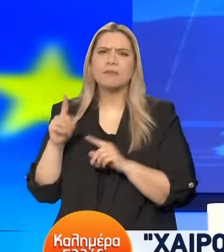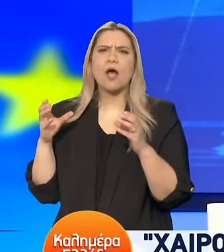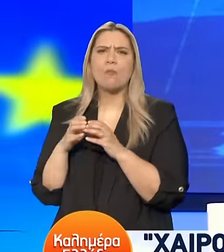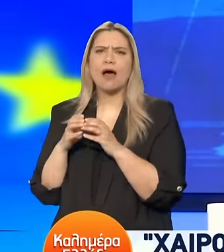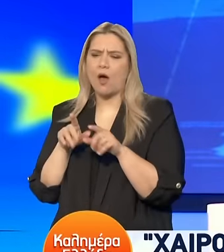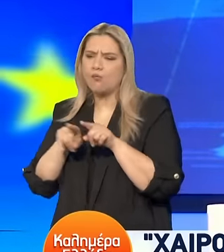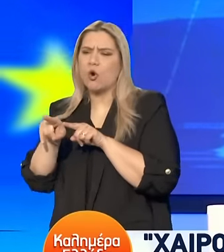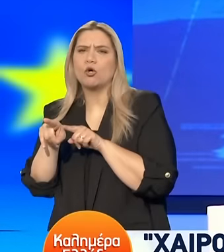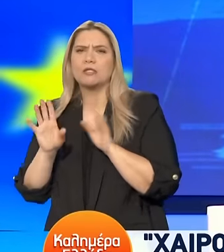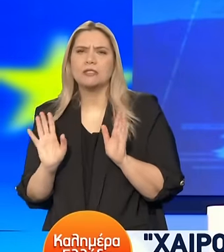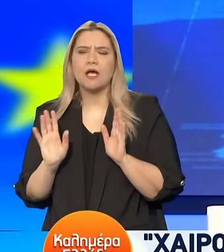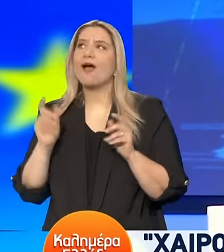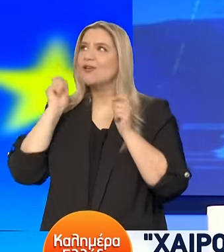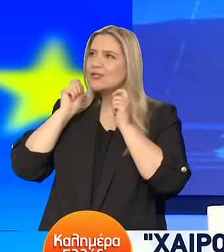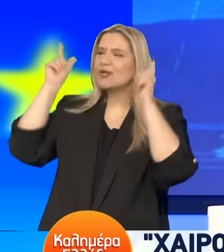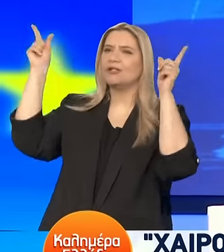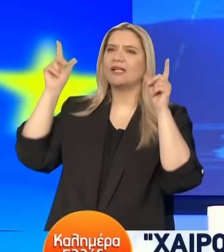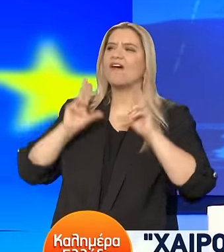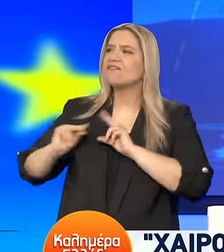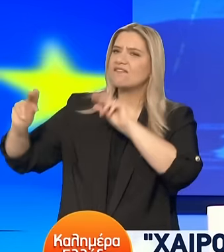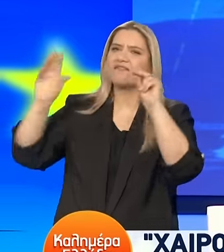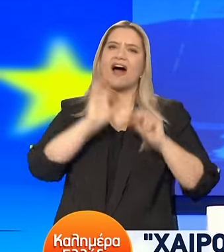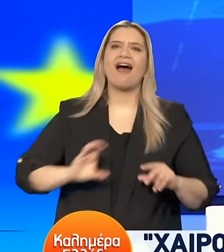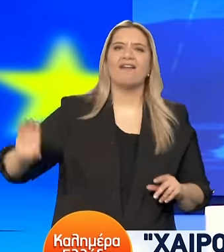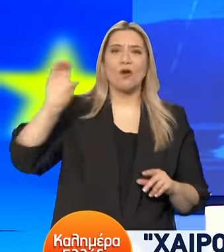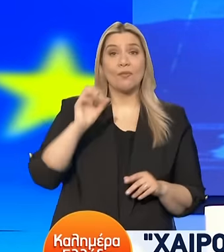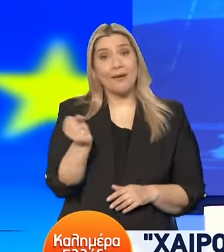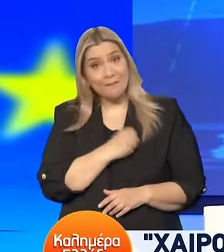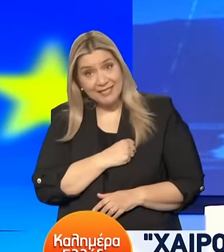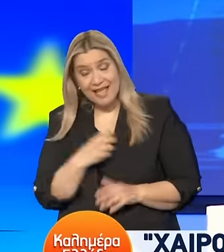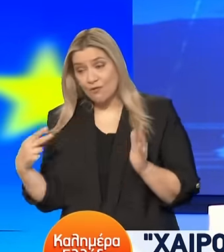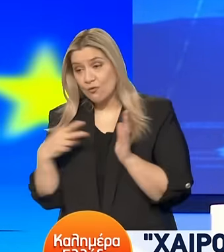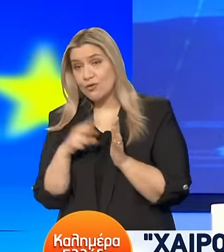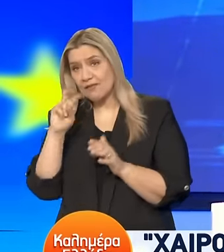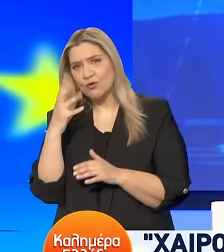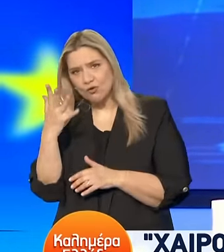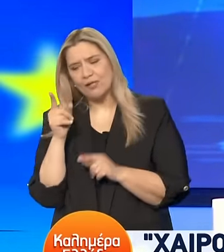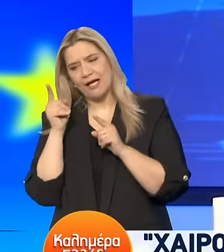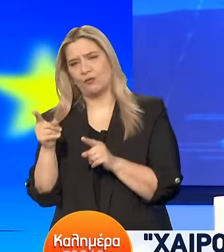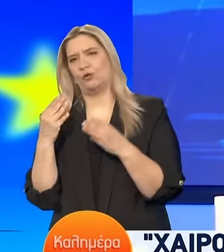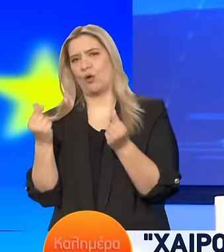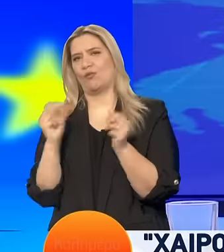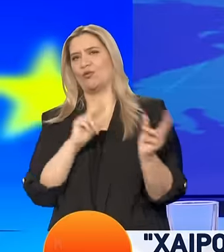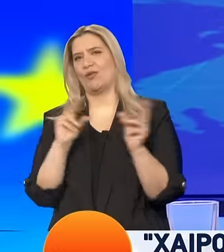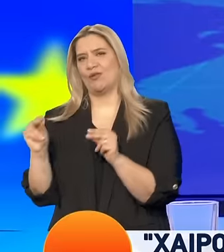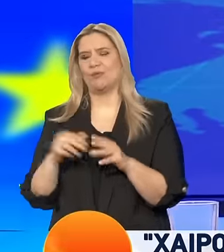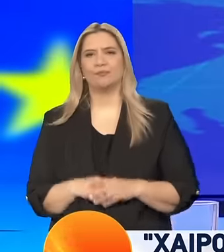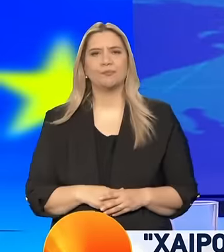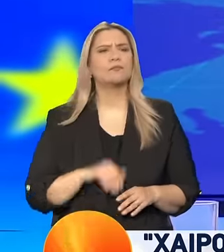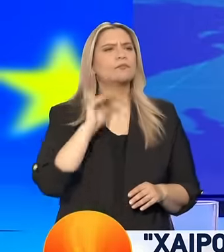γιορτή με φυλάθους Όπως γίνεται παντού στην Ευρώπη Και πιστεύω ότι το 2025 έτσι θα γίνει ο τελικός του κυπέλου Κύριε Πρόεδρε, τέμπι